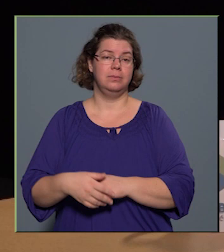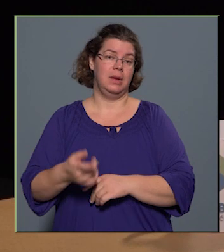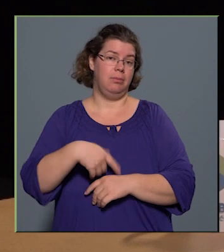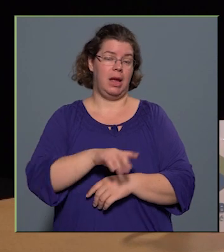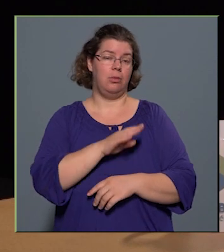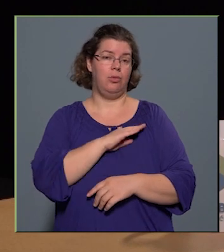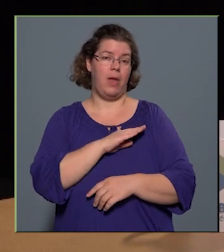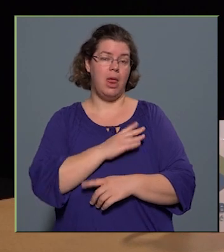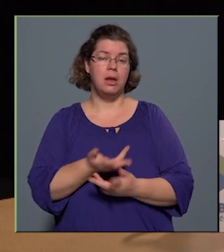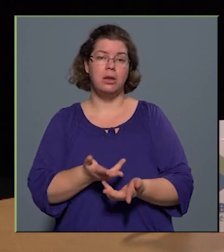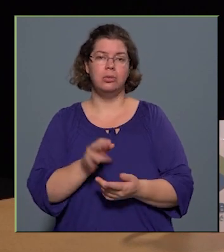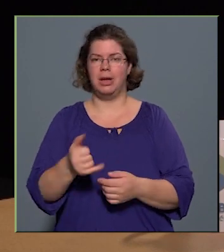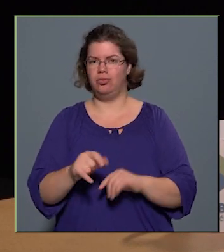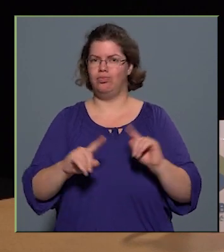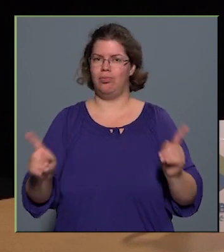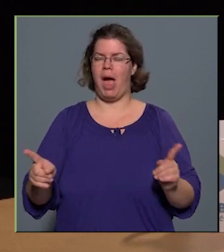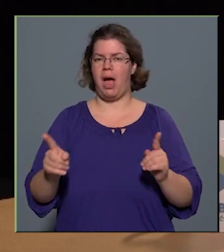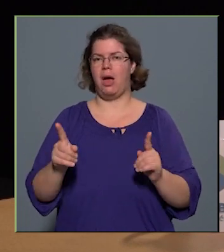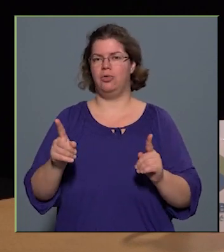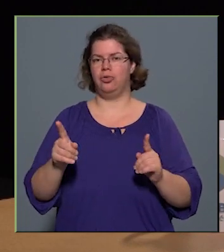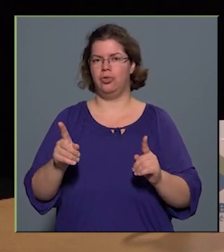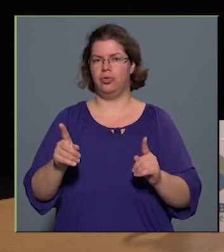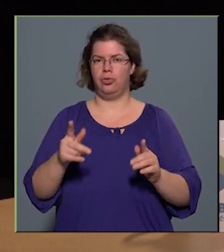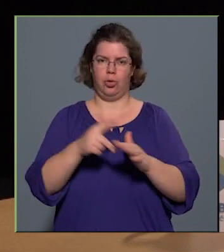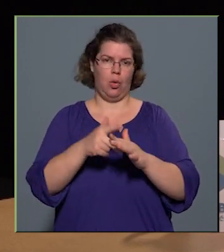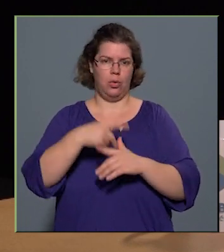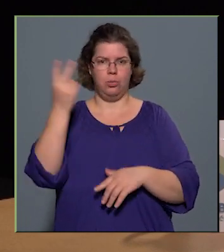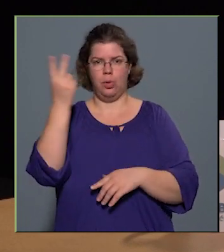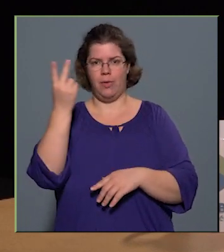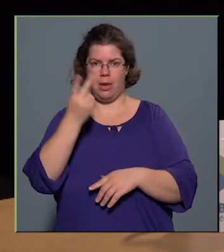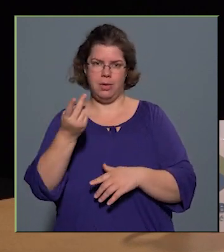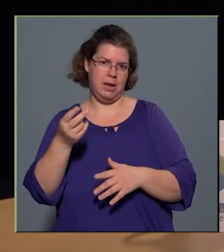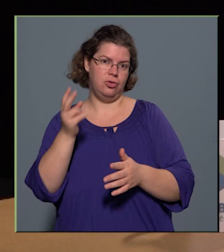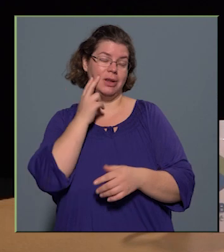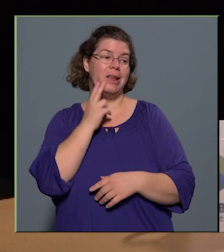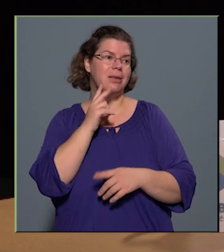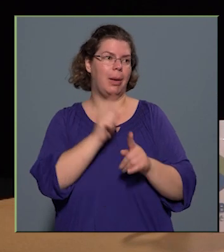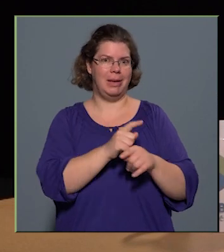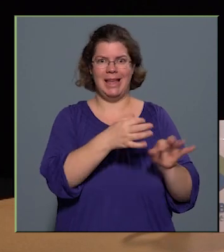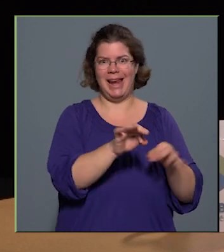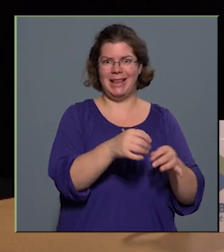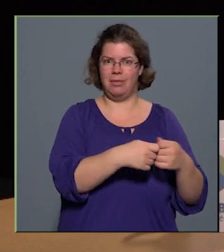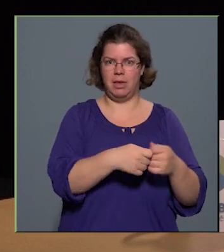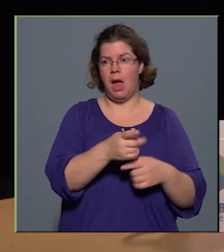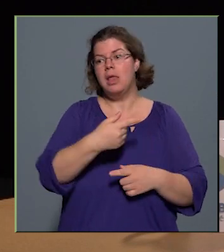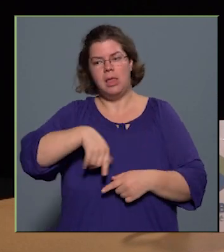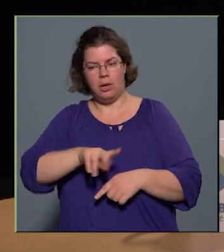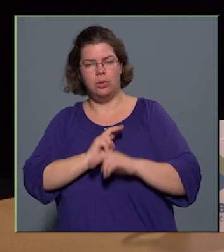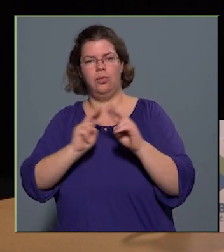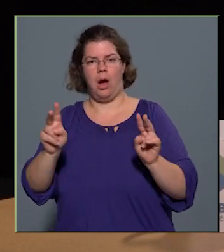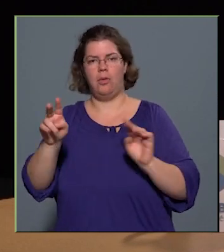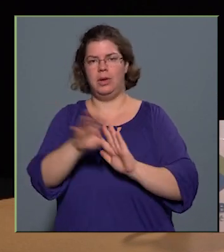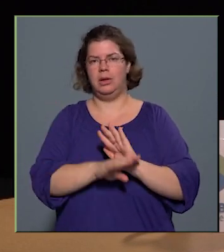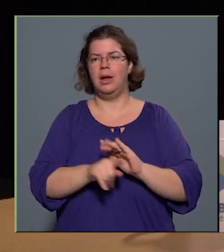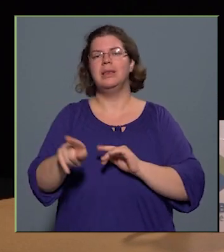és ennyiben vagyunk más közöldési intézmények, mint egy rendezvényszervező, hogy nekünk azért van feladatunk az ilyen